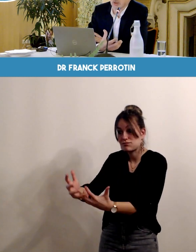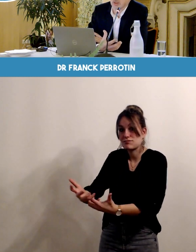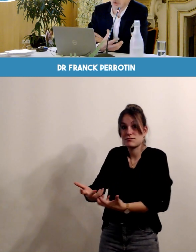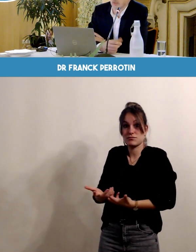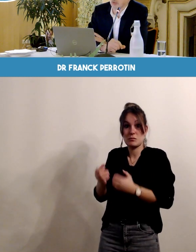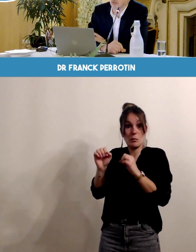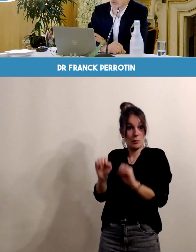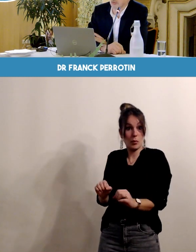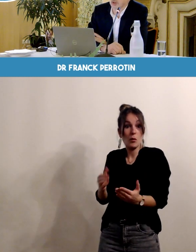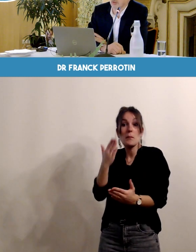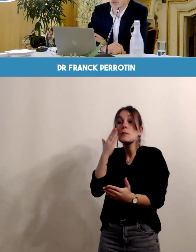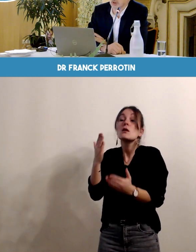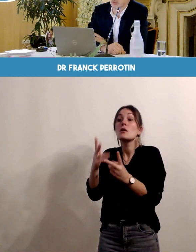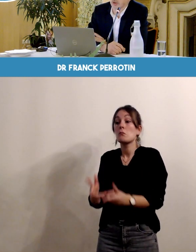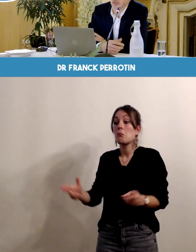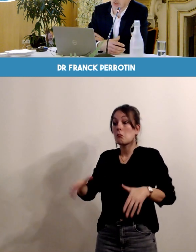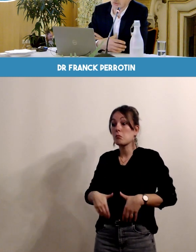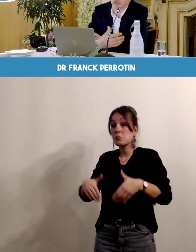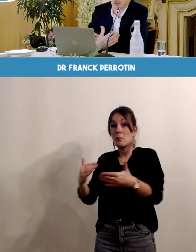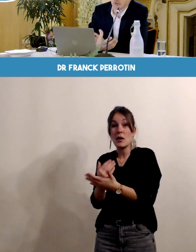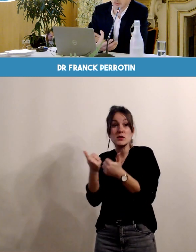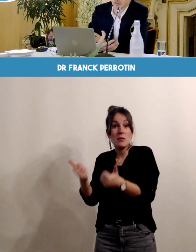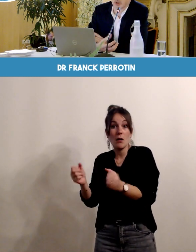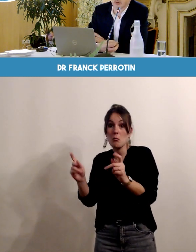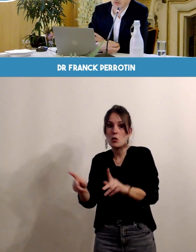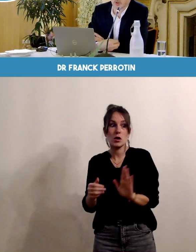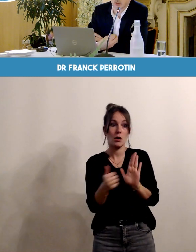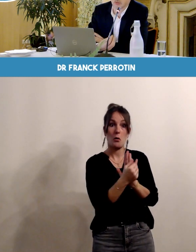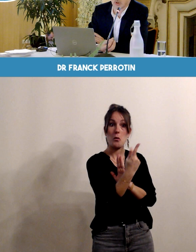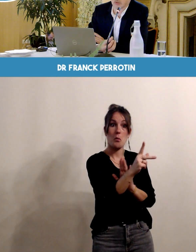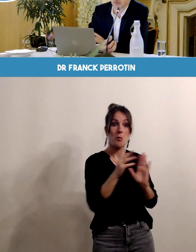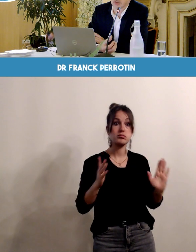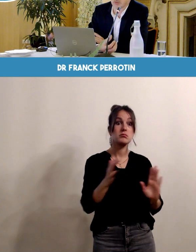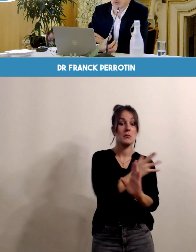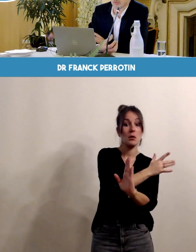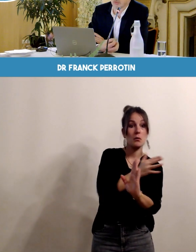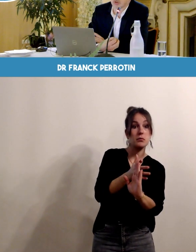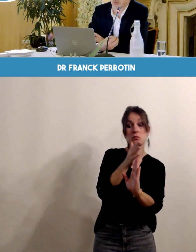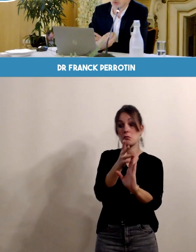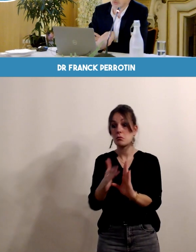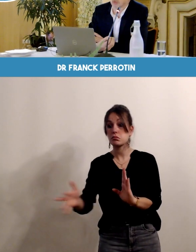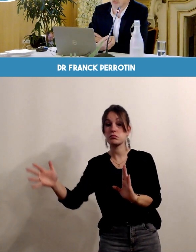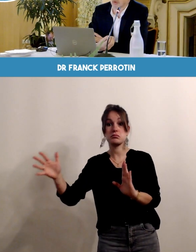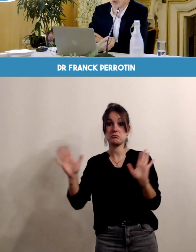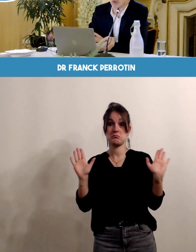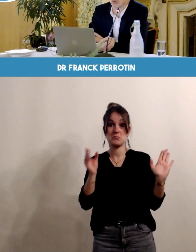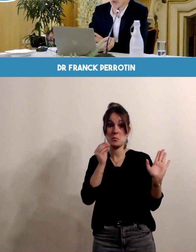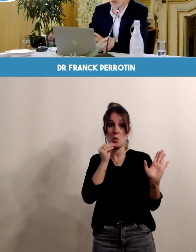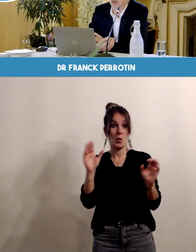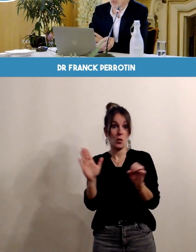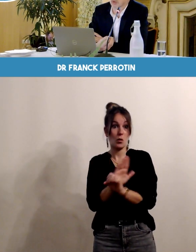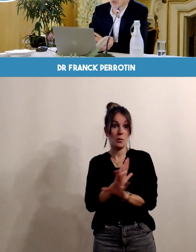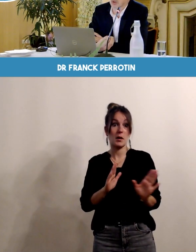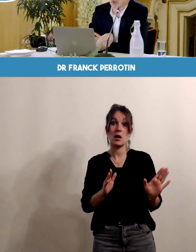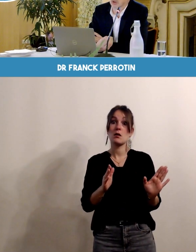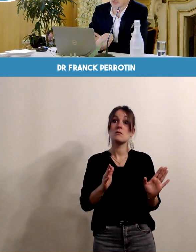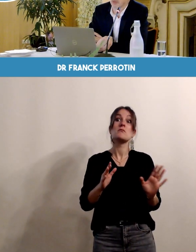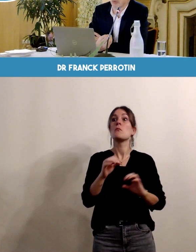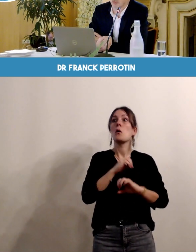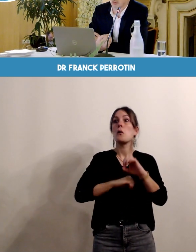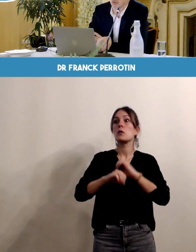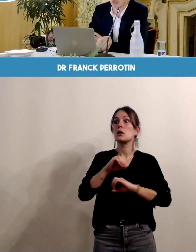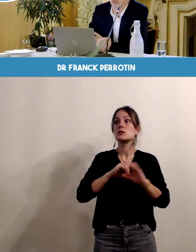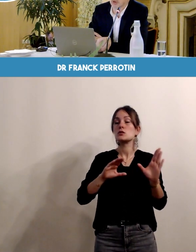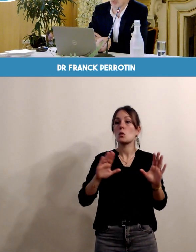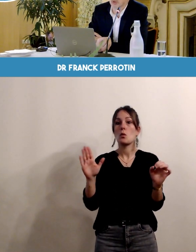c'est normal c'est vraiment le domaine de la sage-femme assurer le postpartum, assurer la contraception. C'est pour ça qu'aujourd'hui en matière d'organisation de santé, la sage